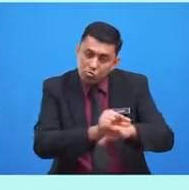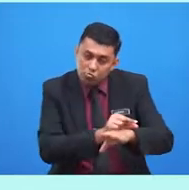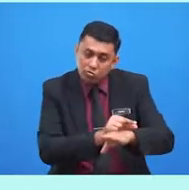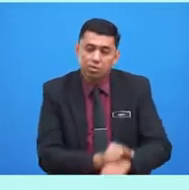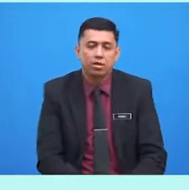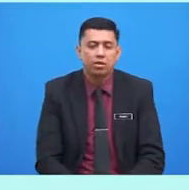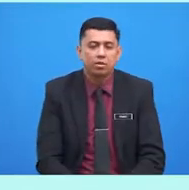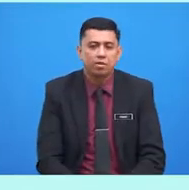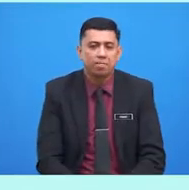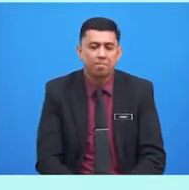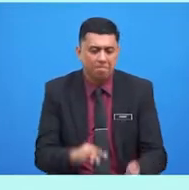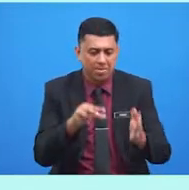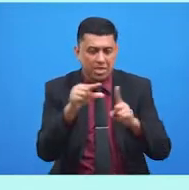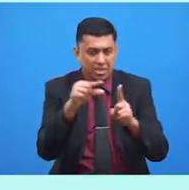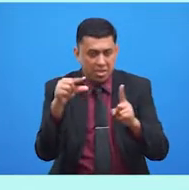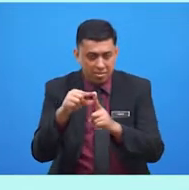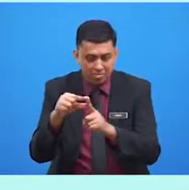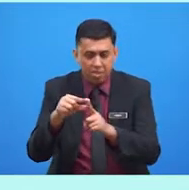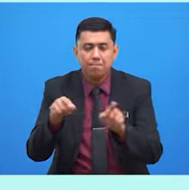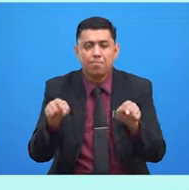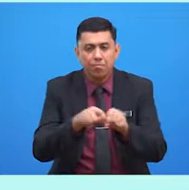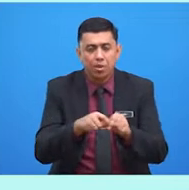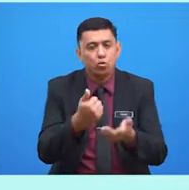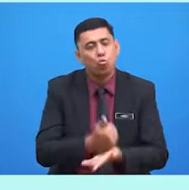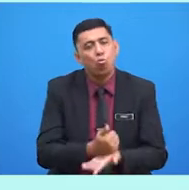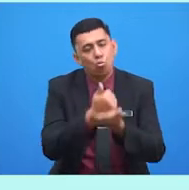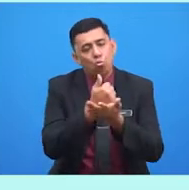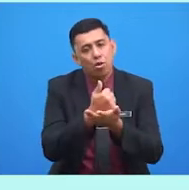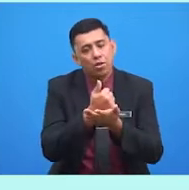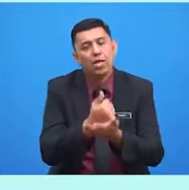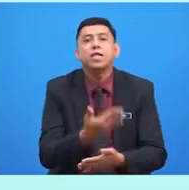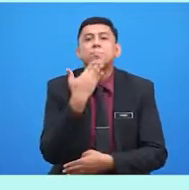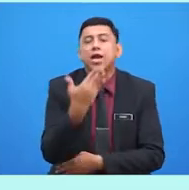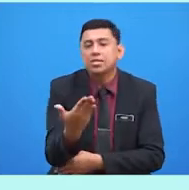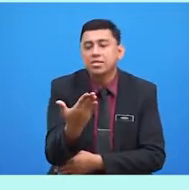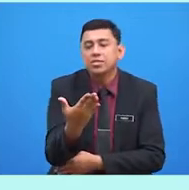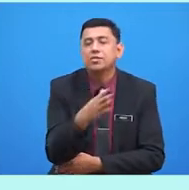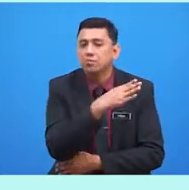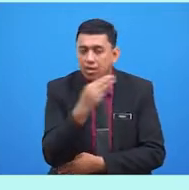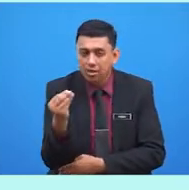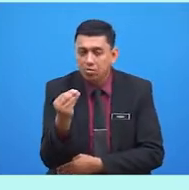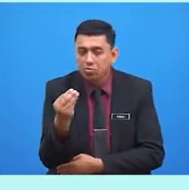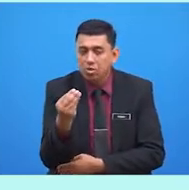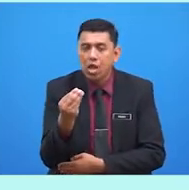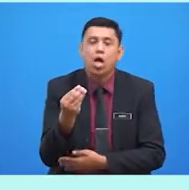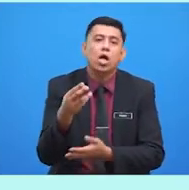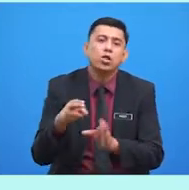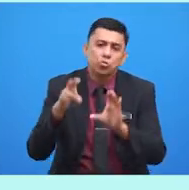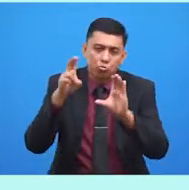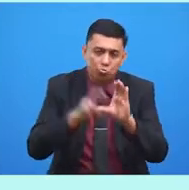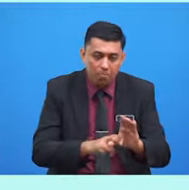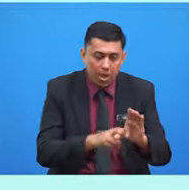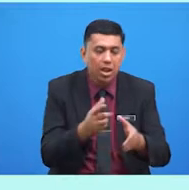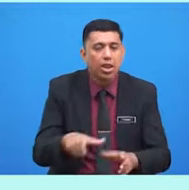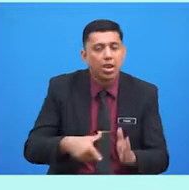istilah-istilah seperti tolong, terima kasih dan tumpang lalu kepada